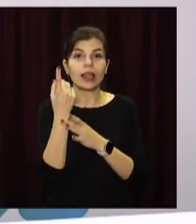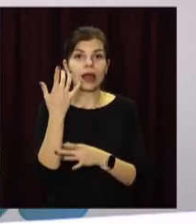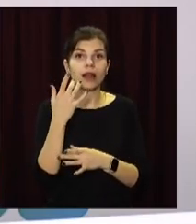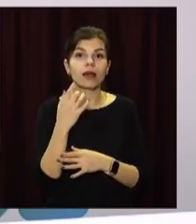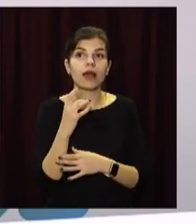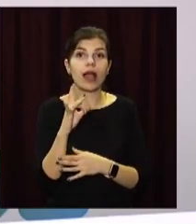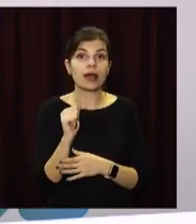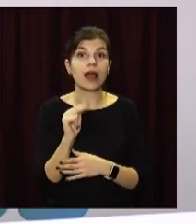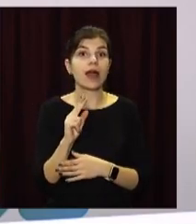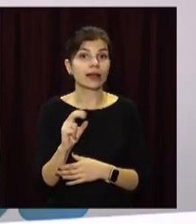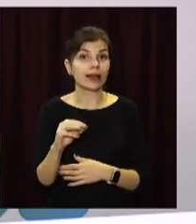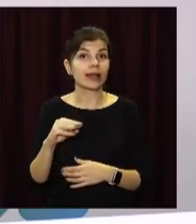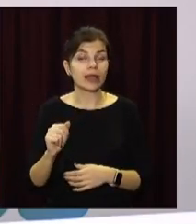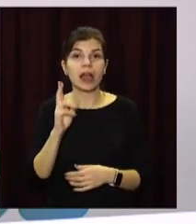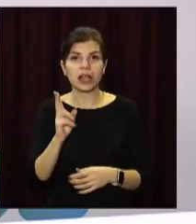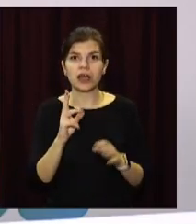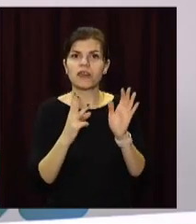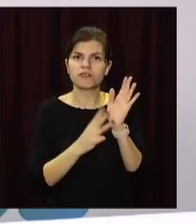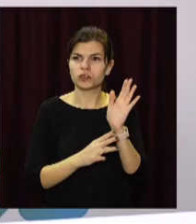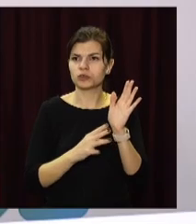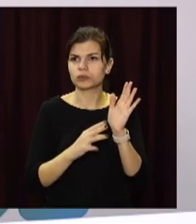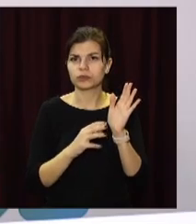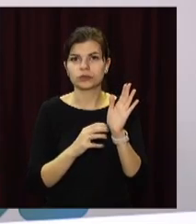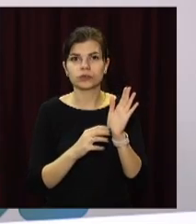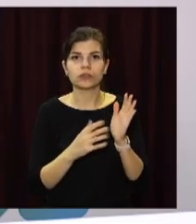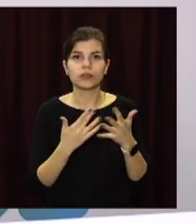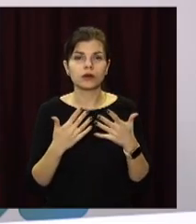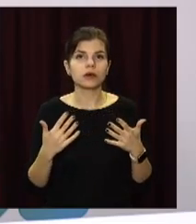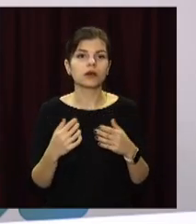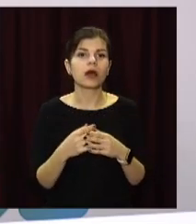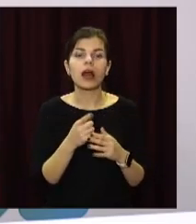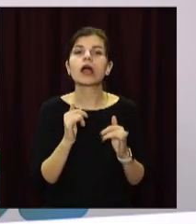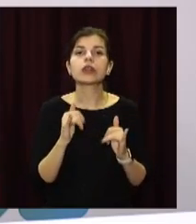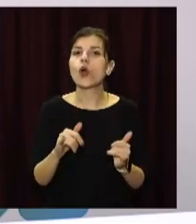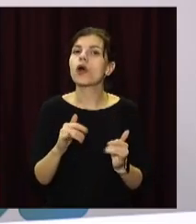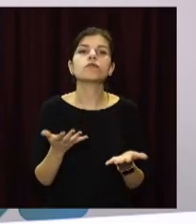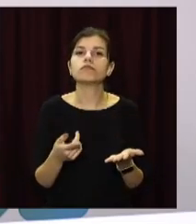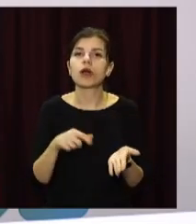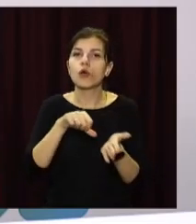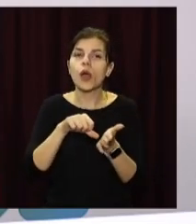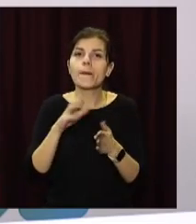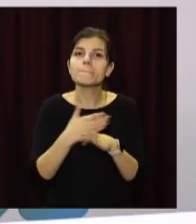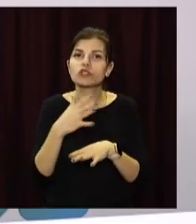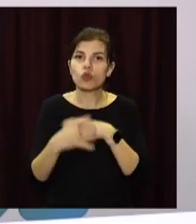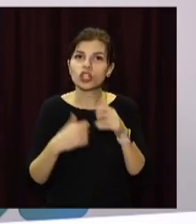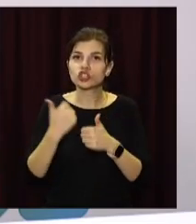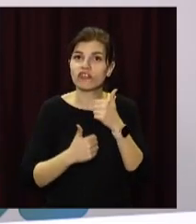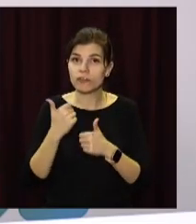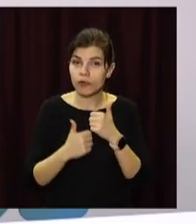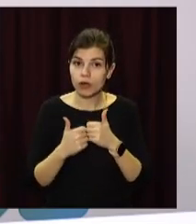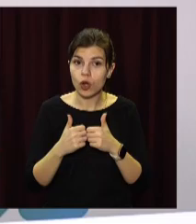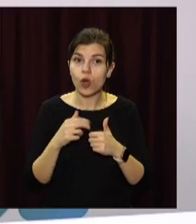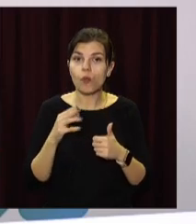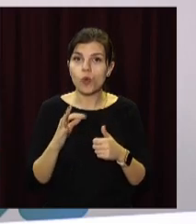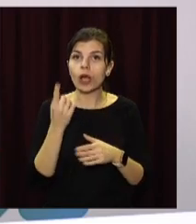К-80 «Консат», підназначеною для участия в міжнародних соревнованнях